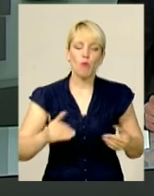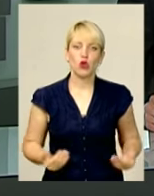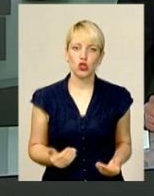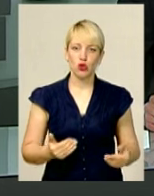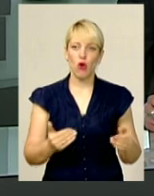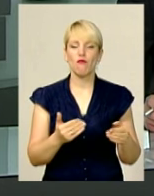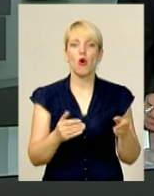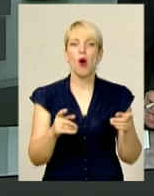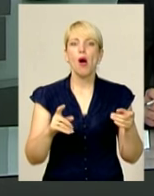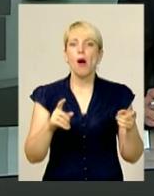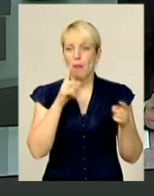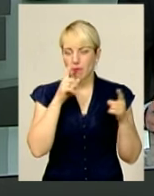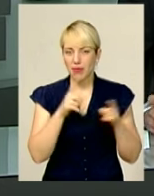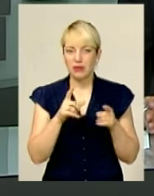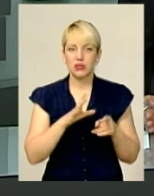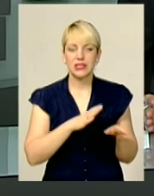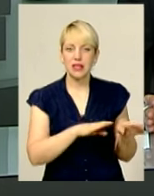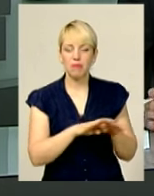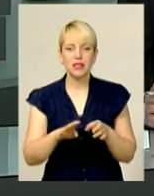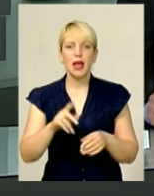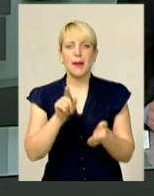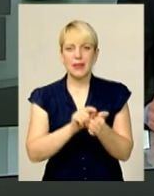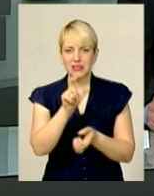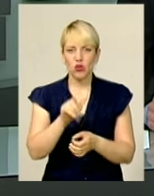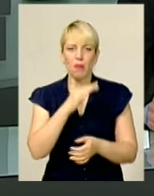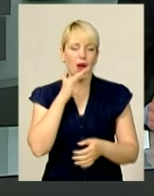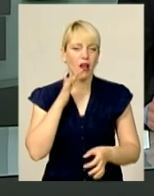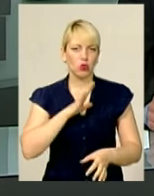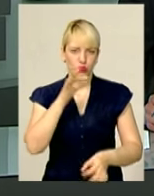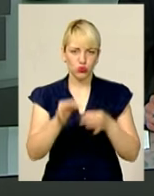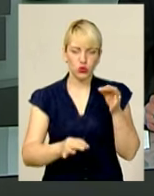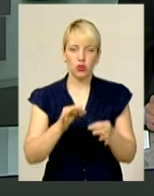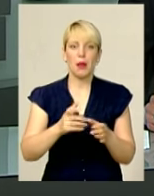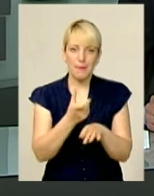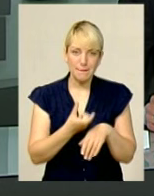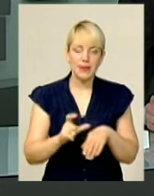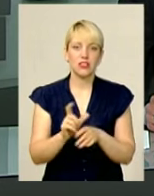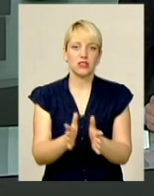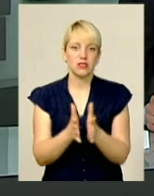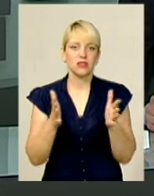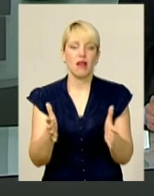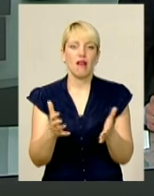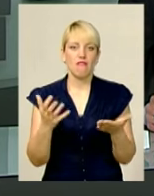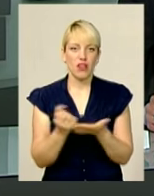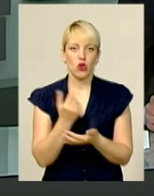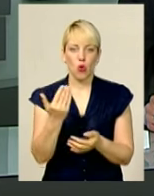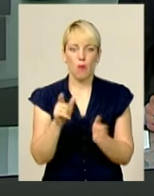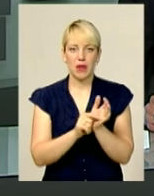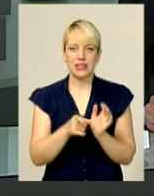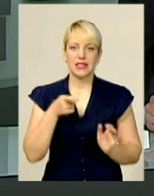стала стабільною. Пенсіонер пройшов через безліч судів, більшість з яких виграв. Тепер його пенсія становить